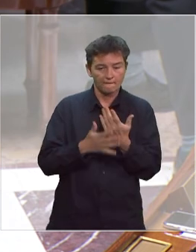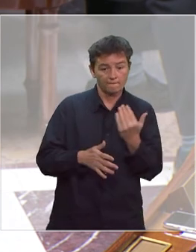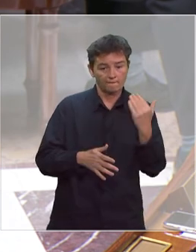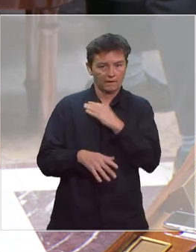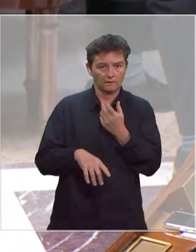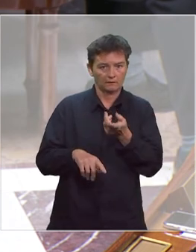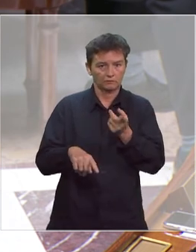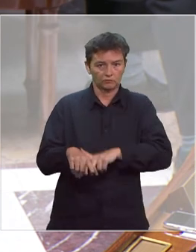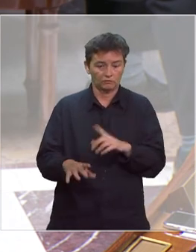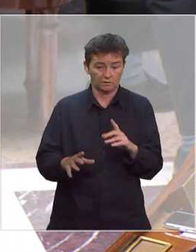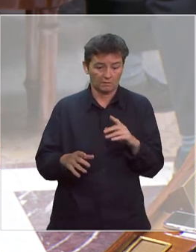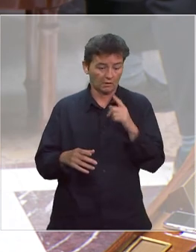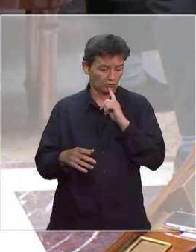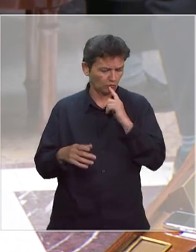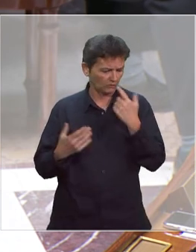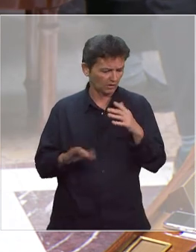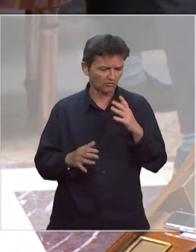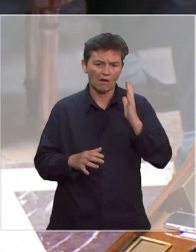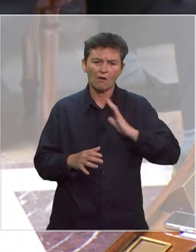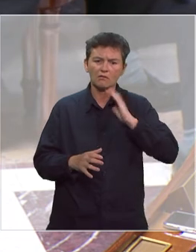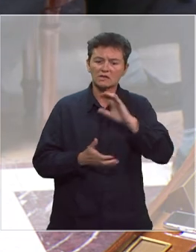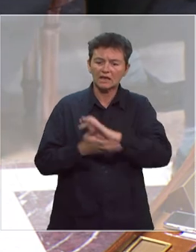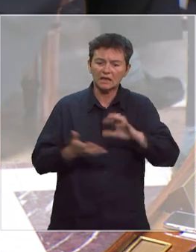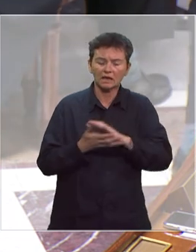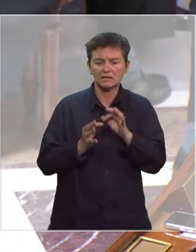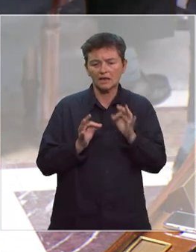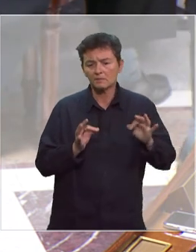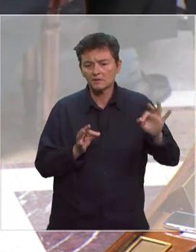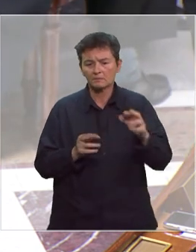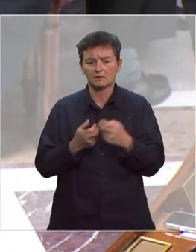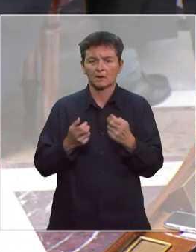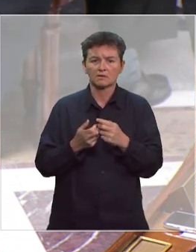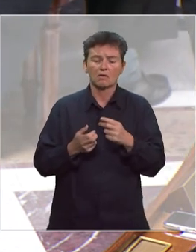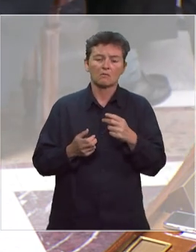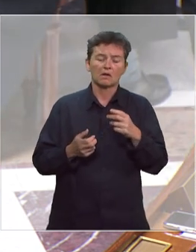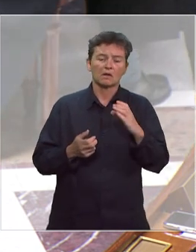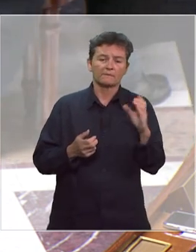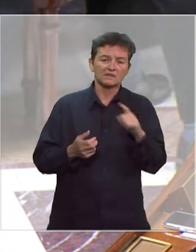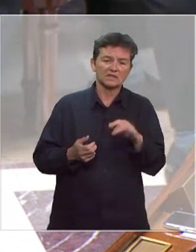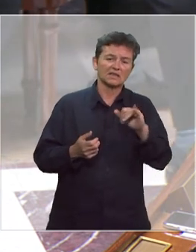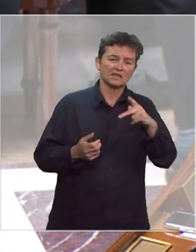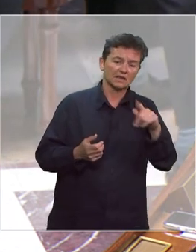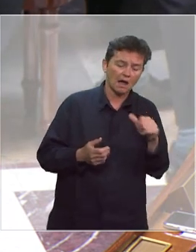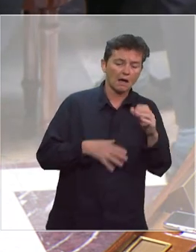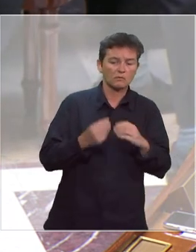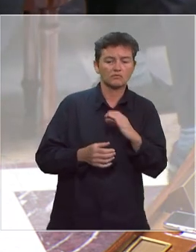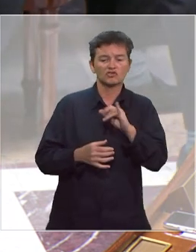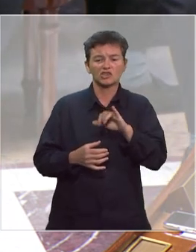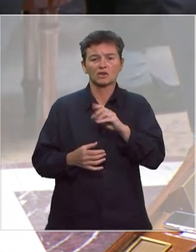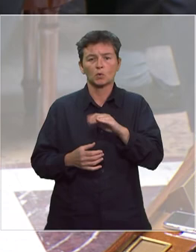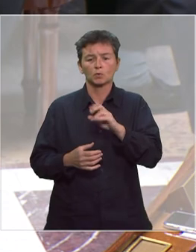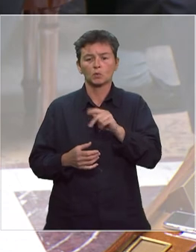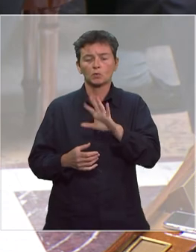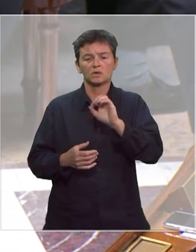alerte depuis les anciennes crises épidémiques comme Zika ou Shikungunya, un certain nombre d'équipes de recherche